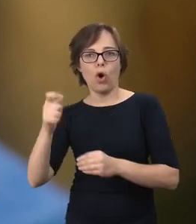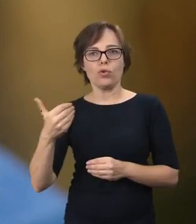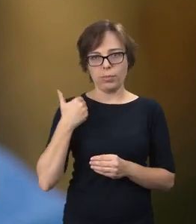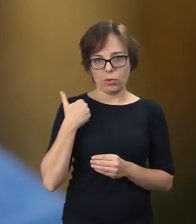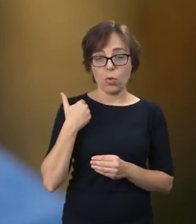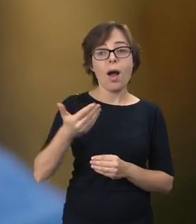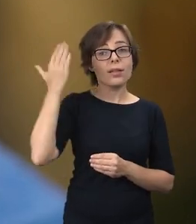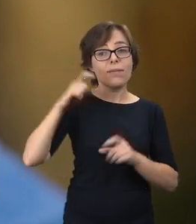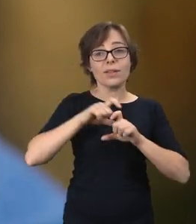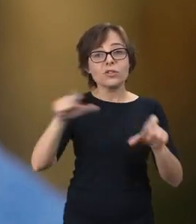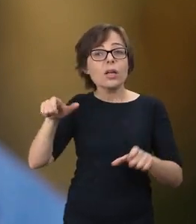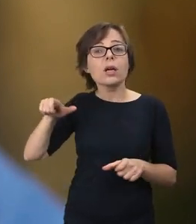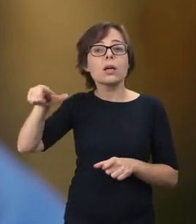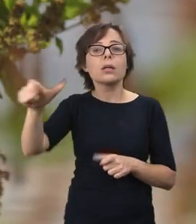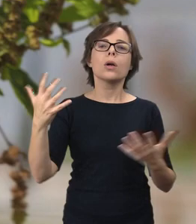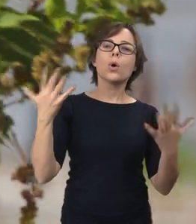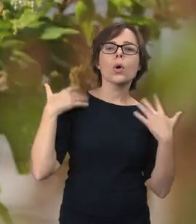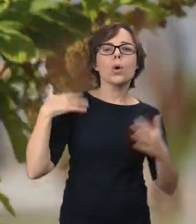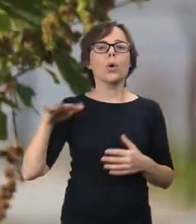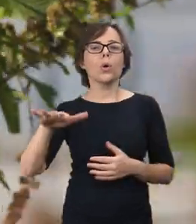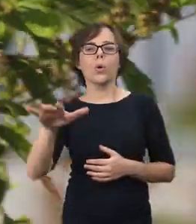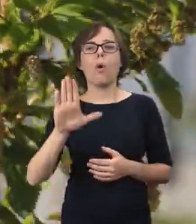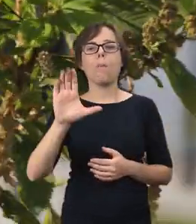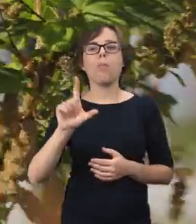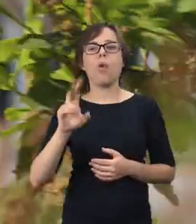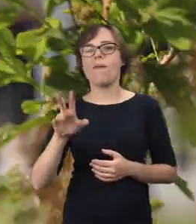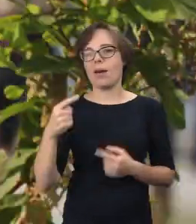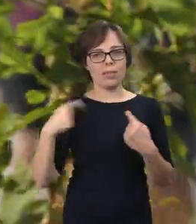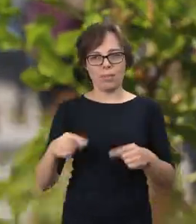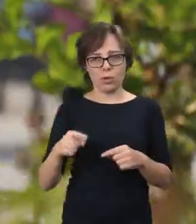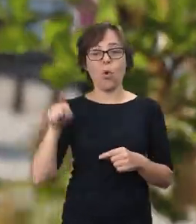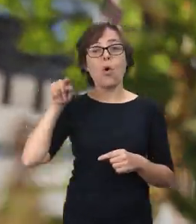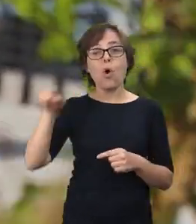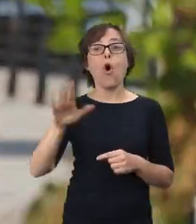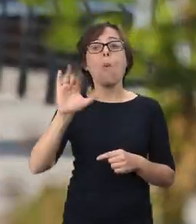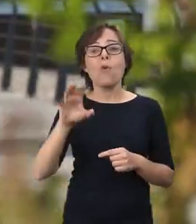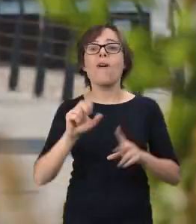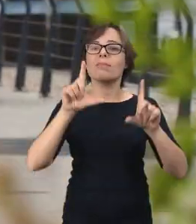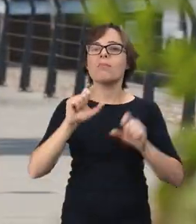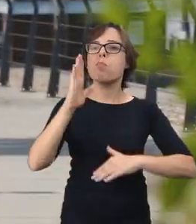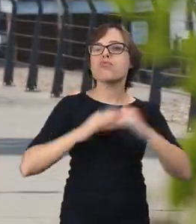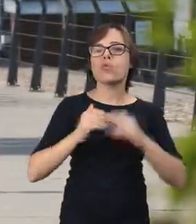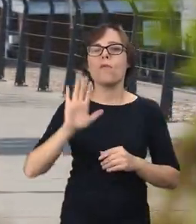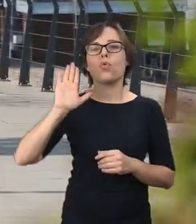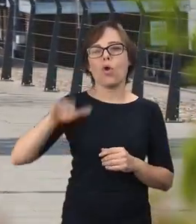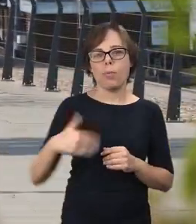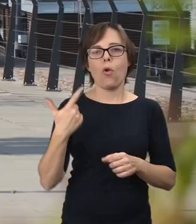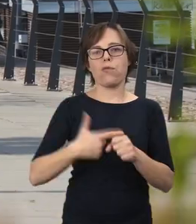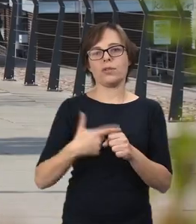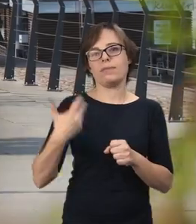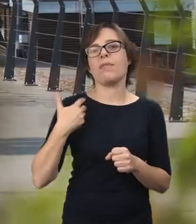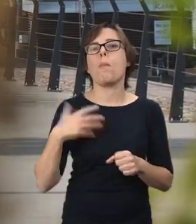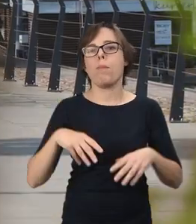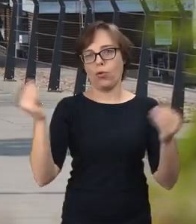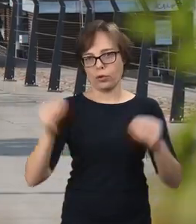który jeszcze w tym czasie w zasadzie nie był bulwarem, bo tak naprawdę ten bulwar wiślany zaczęto budować dopiero na początku wieku